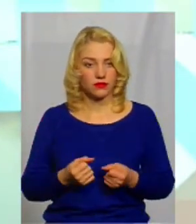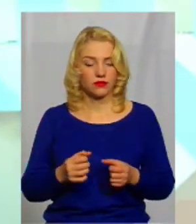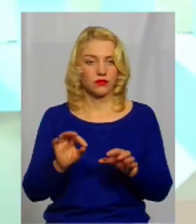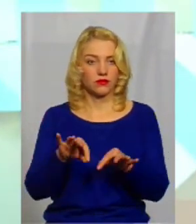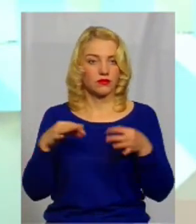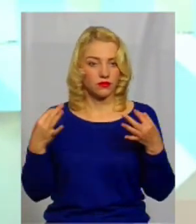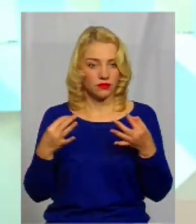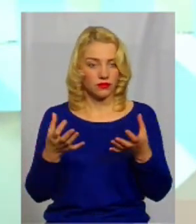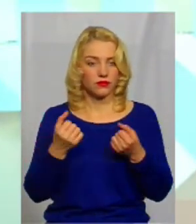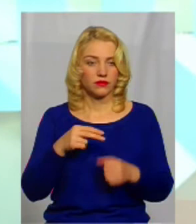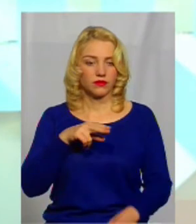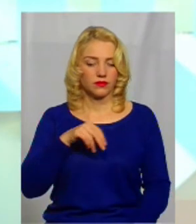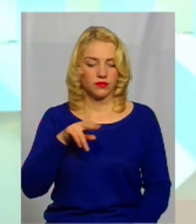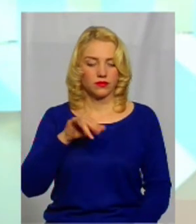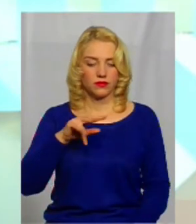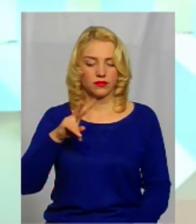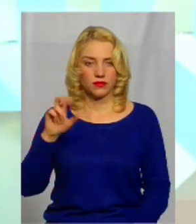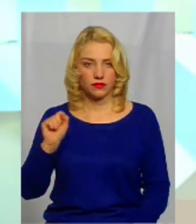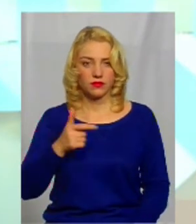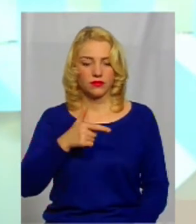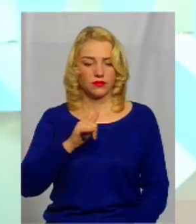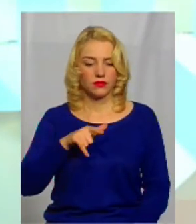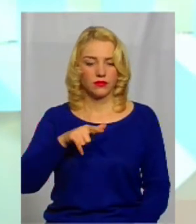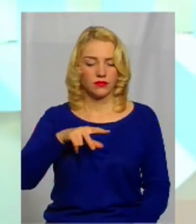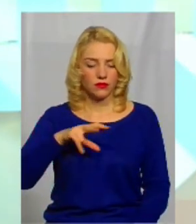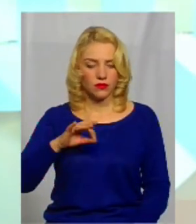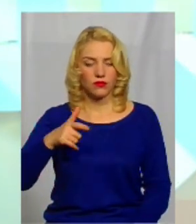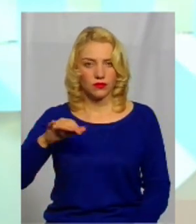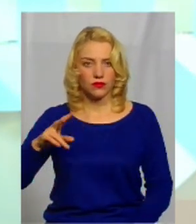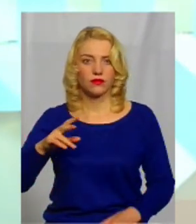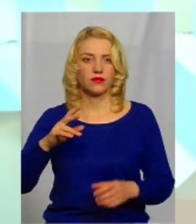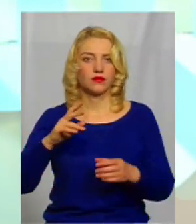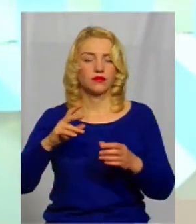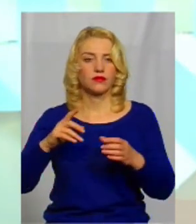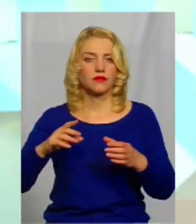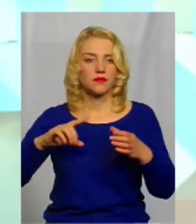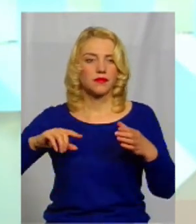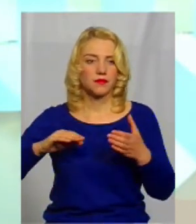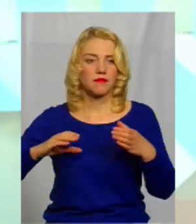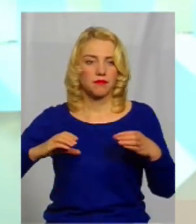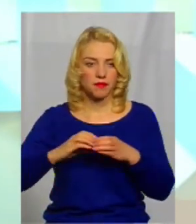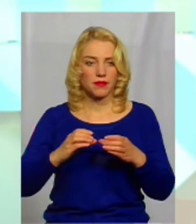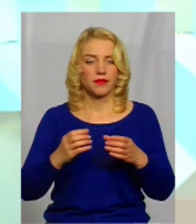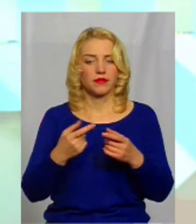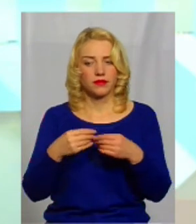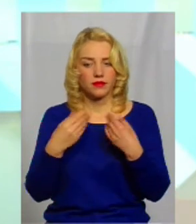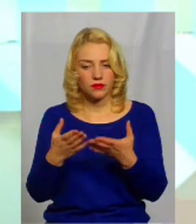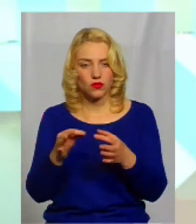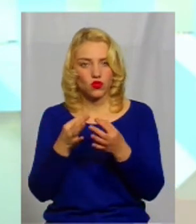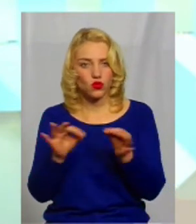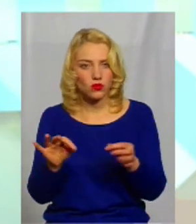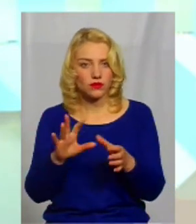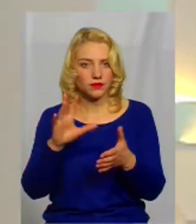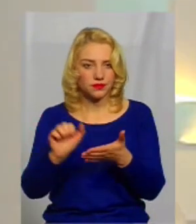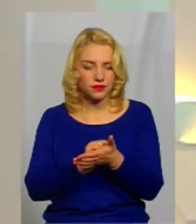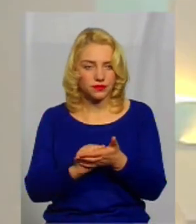дозволи, подільська геологічна партія погодження дає, отримати дозвол спецводокористування. Це серйозно. Це